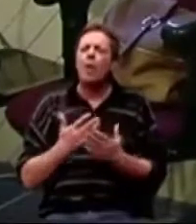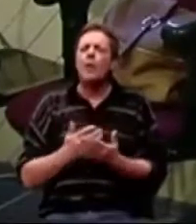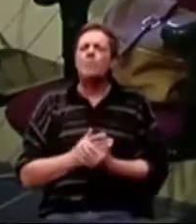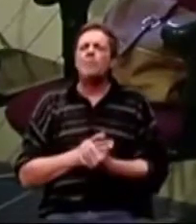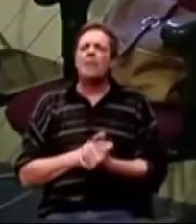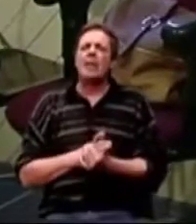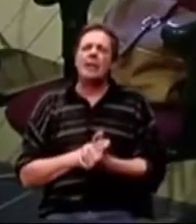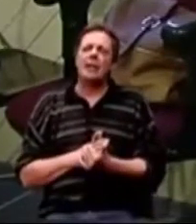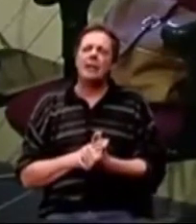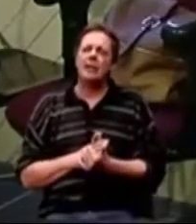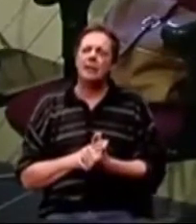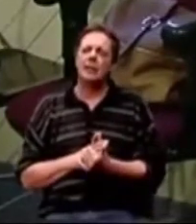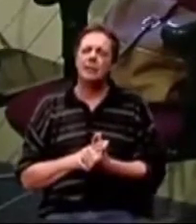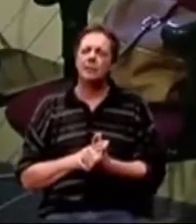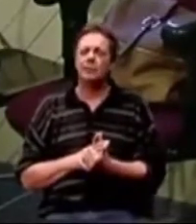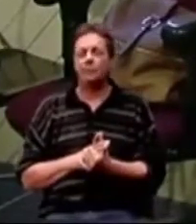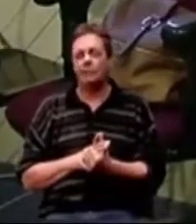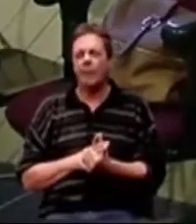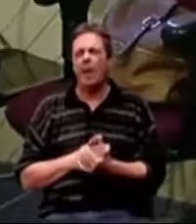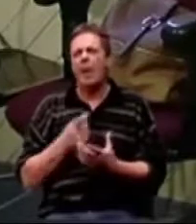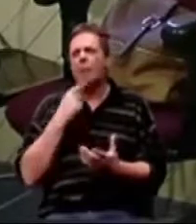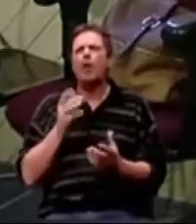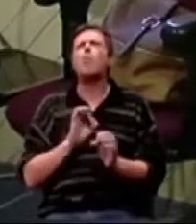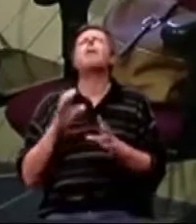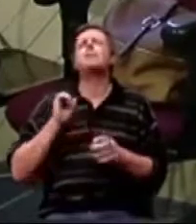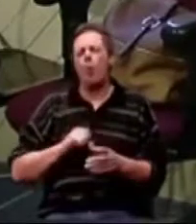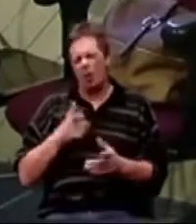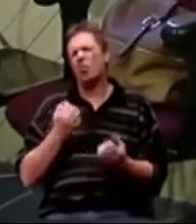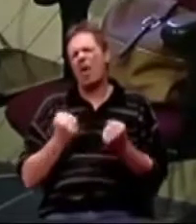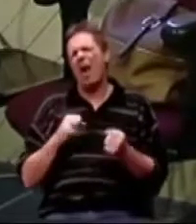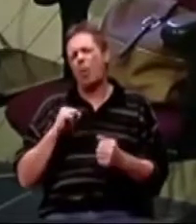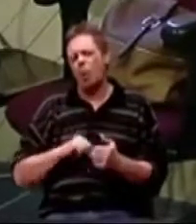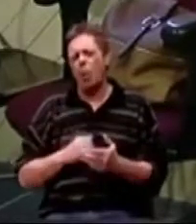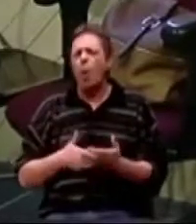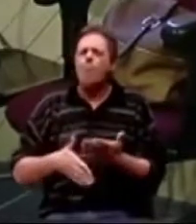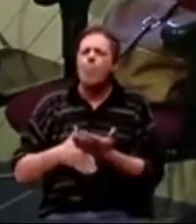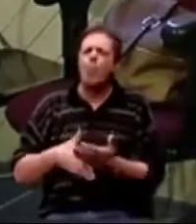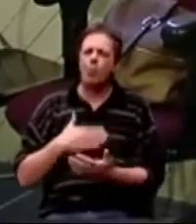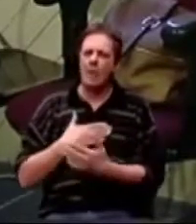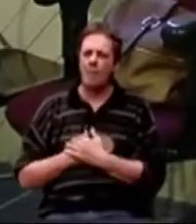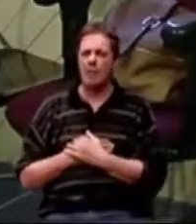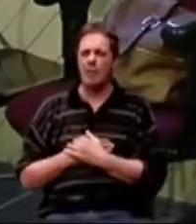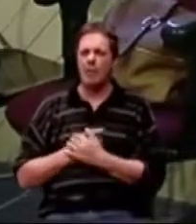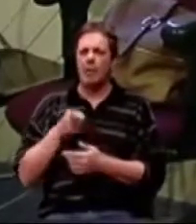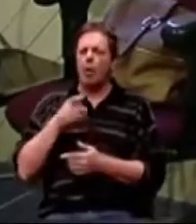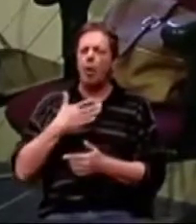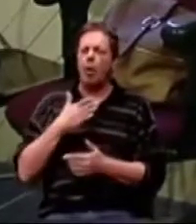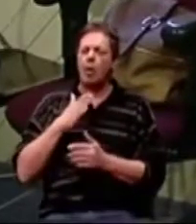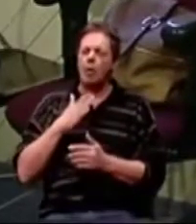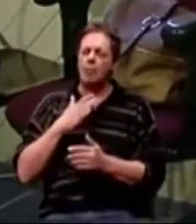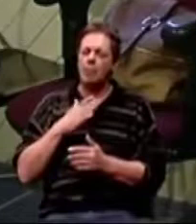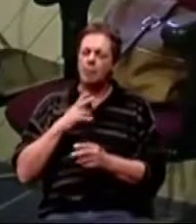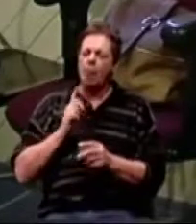to ne mogu čak reći ni bezbolni jer je to jako bolno, pomognu sebi. Oni moraju zapravo sebe